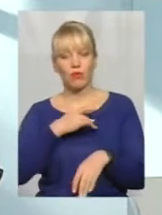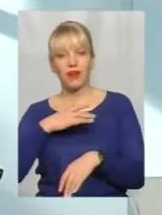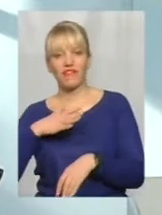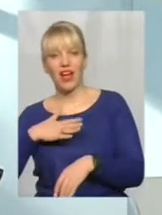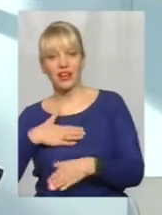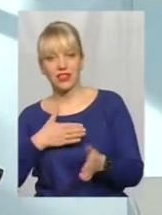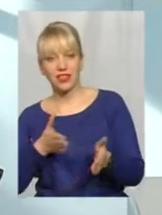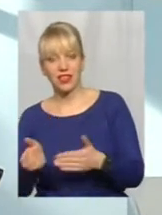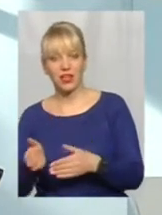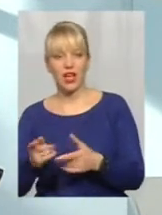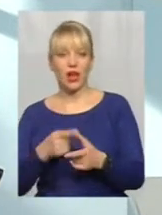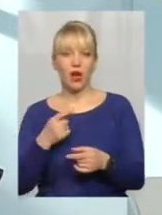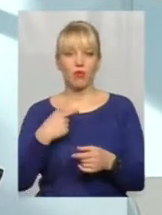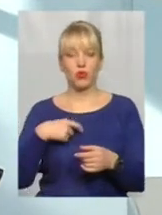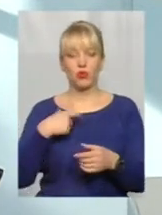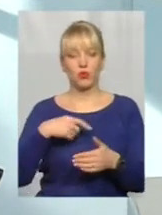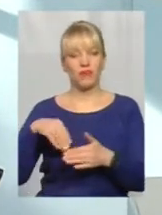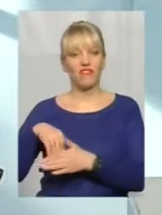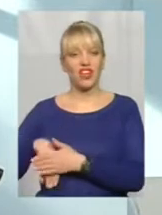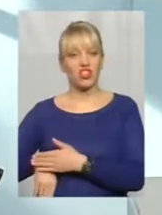або собі в кишеню.